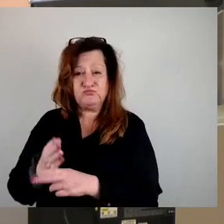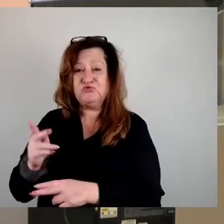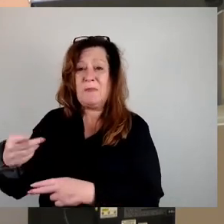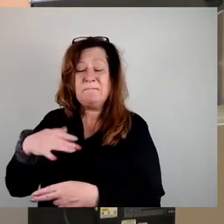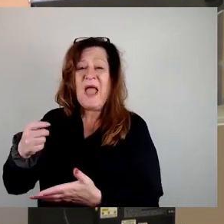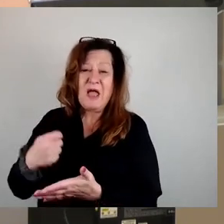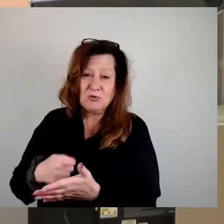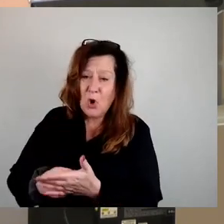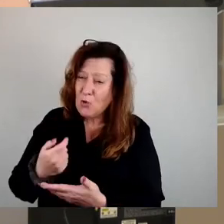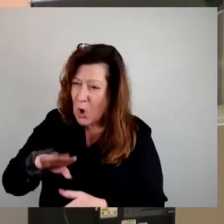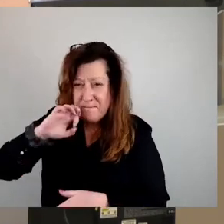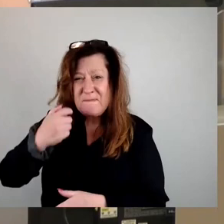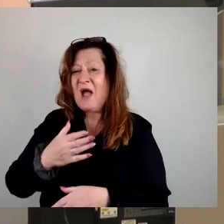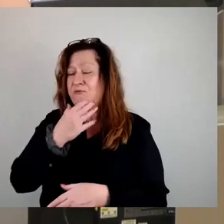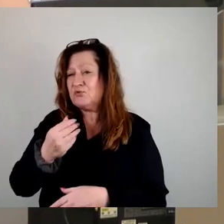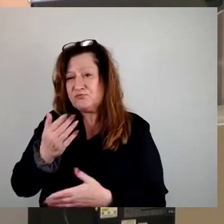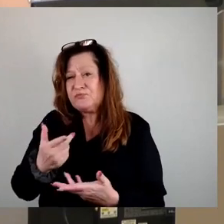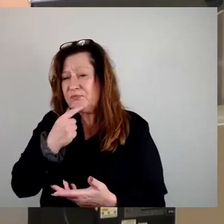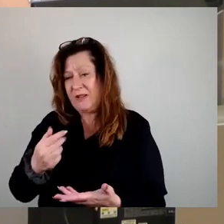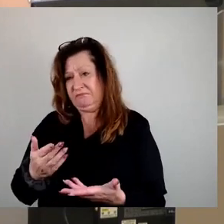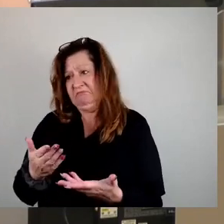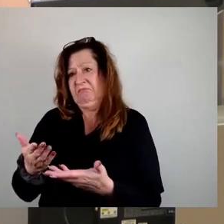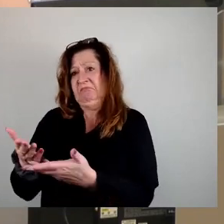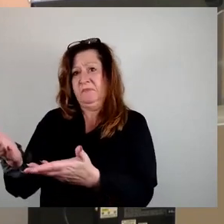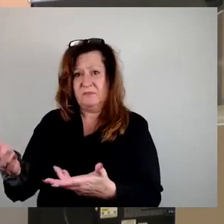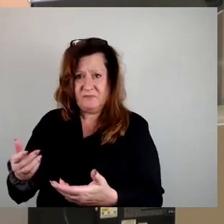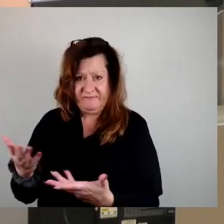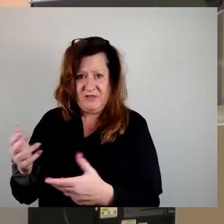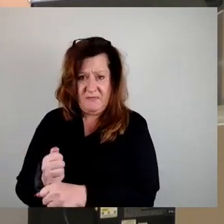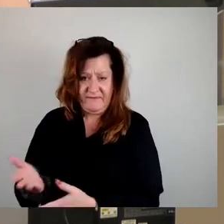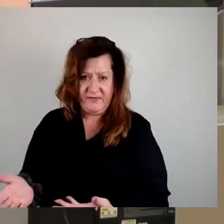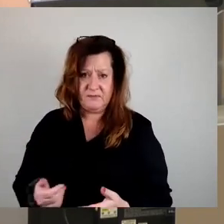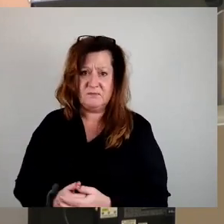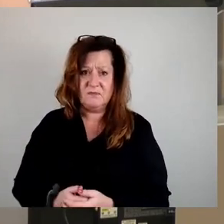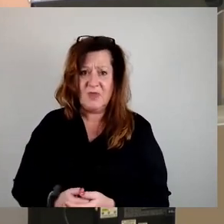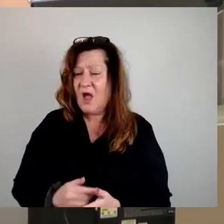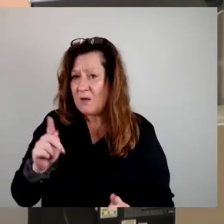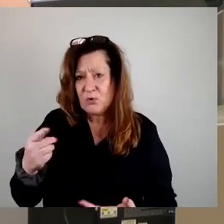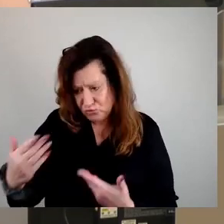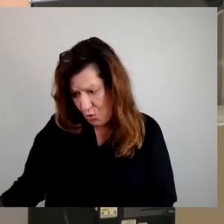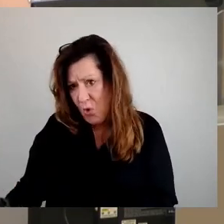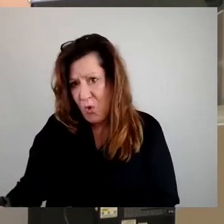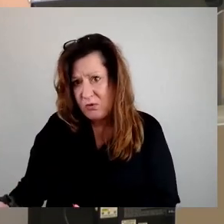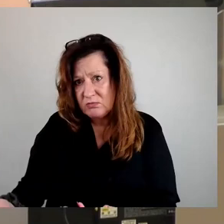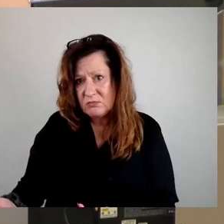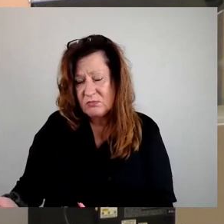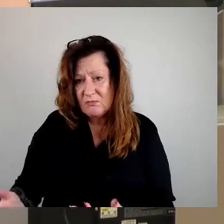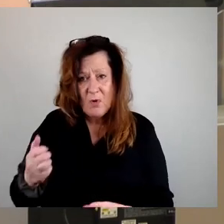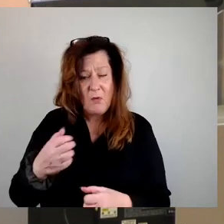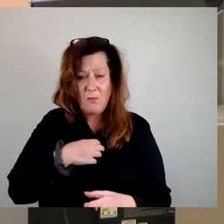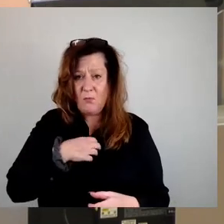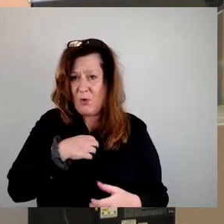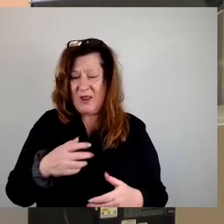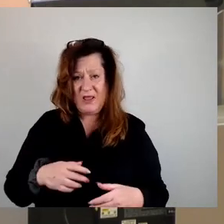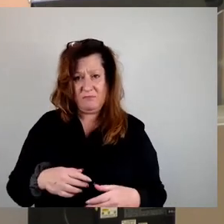Wünschen überfrachtet wird, wenn die Stadt selbst Eigentümer der Flächen ist. So lösen sich aber die Probleme nicht. Unkompliziert bauen muss aktuell die Devise